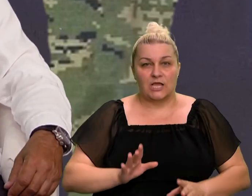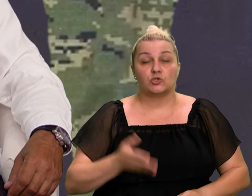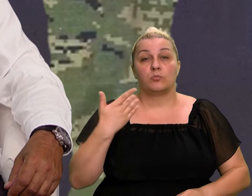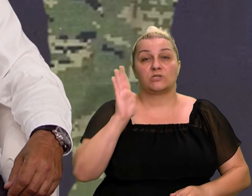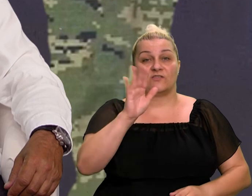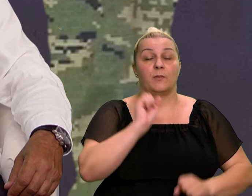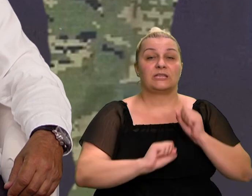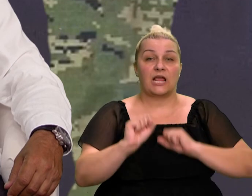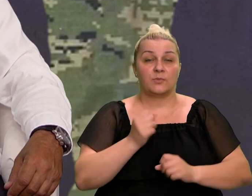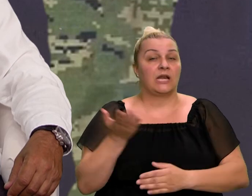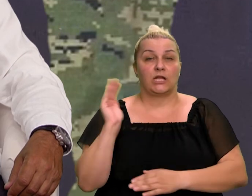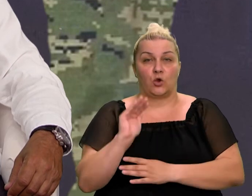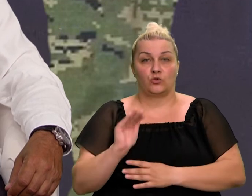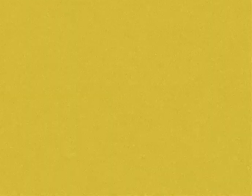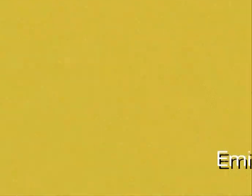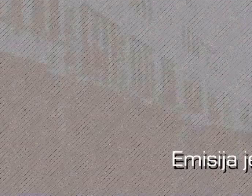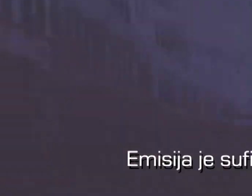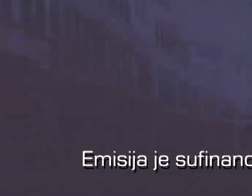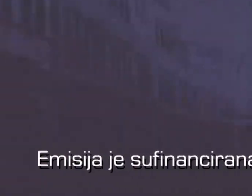vama, dragi hrvatski baniteljima, gdje god bili.